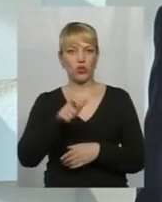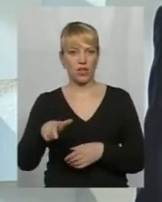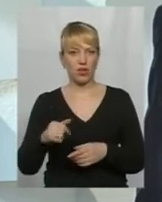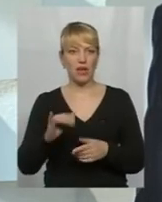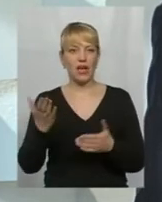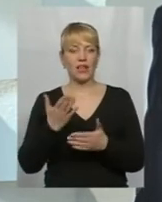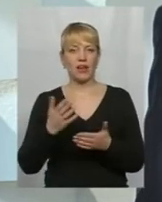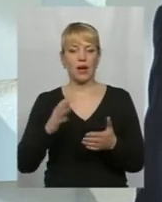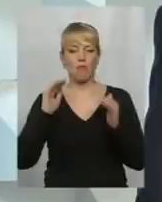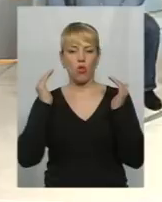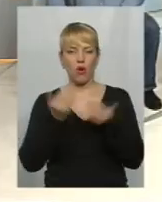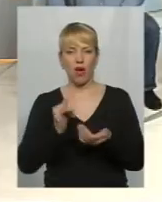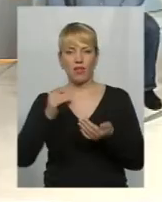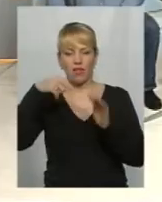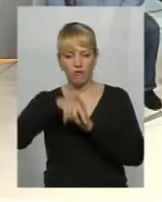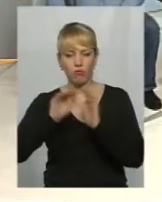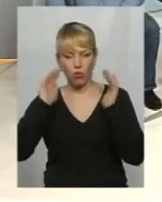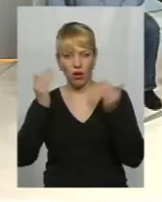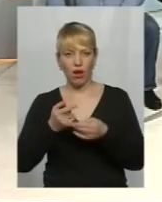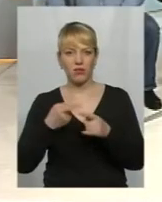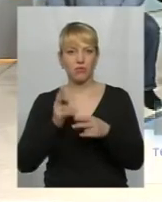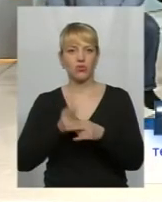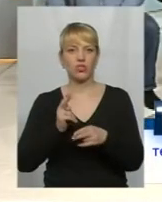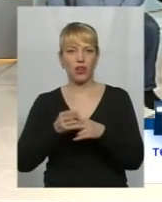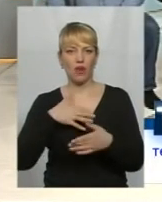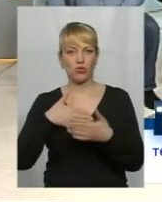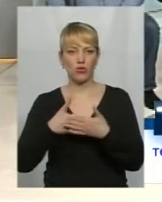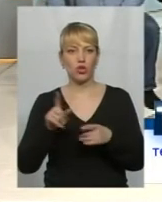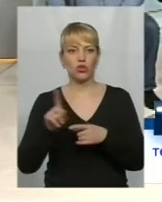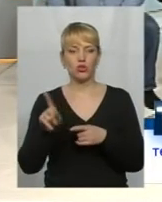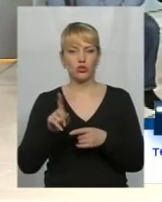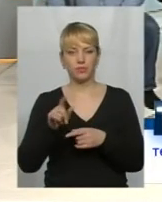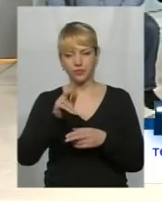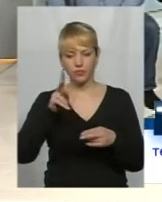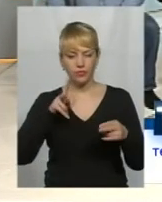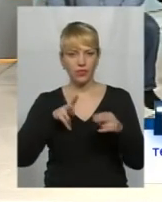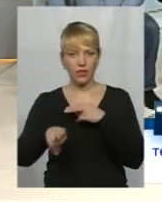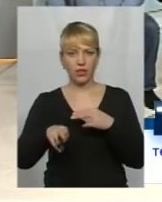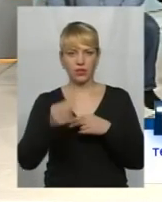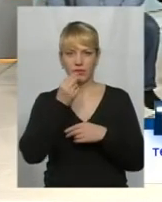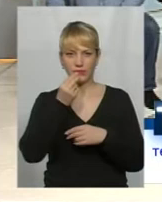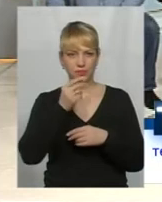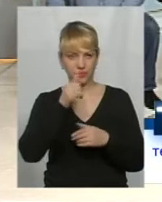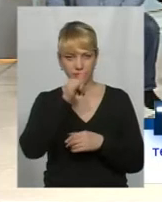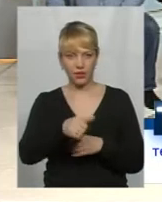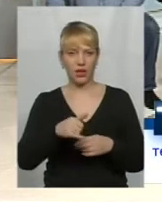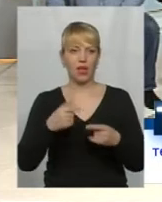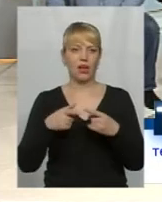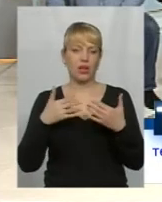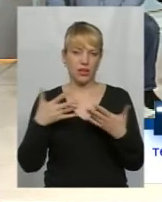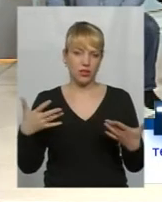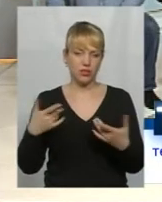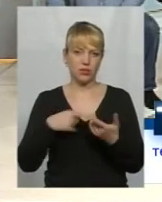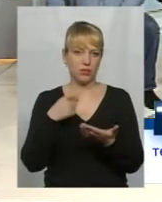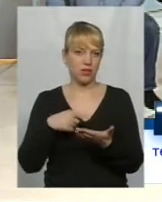виходить блокада в блокаді, вже блокують волонтерів для того, щоб не підтягнути їм харчування, не підтягнути їм ротацію і інші питання.